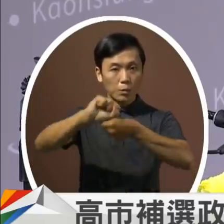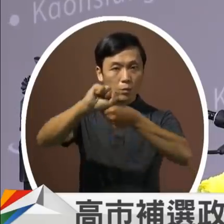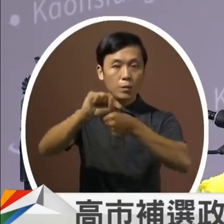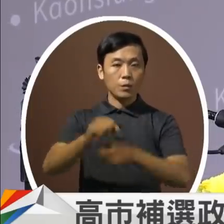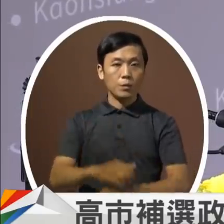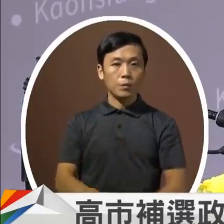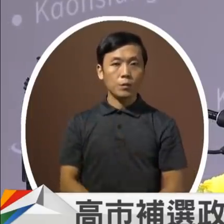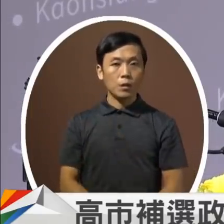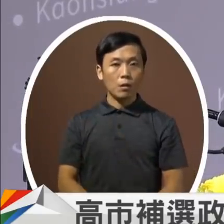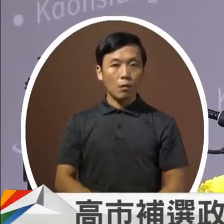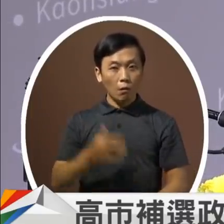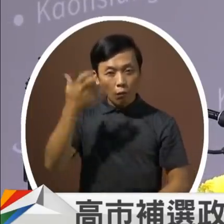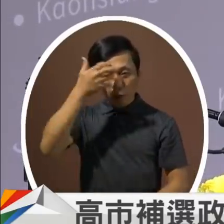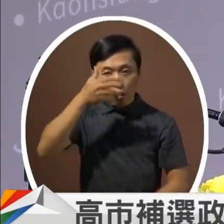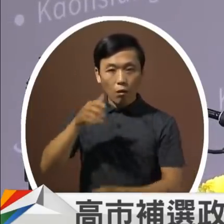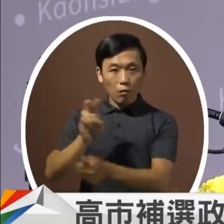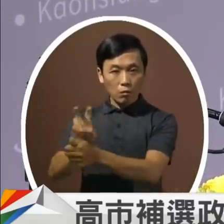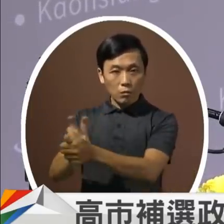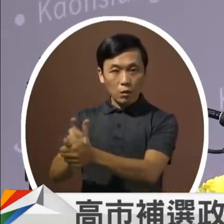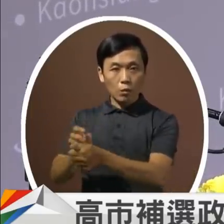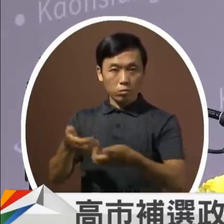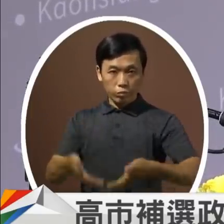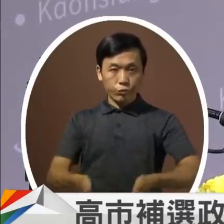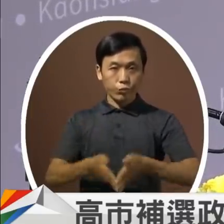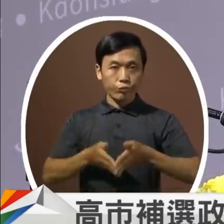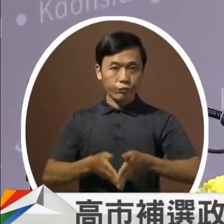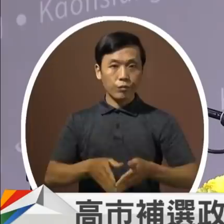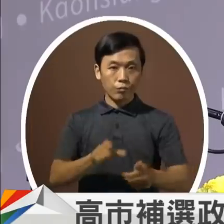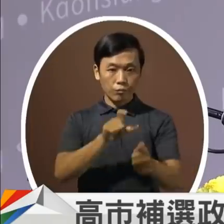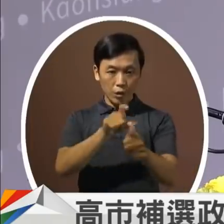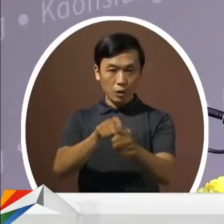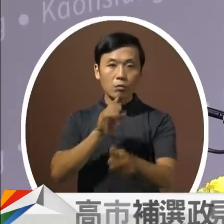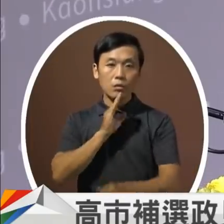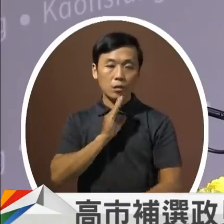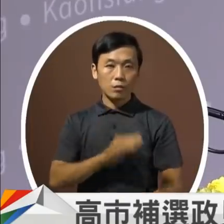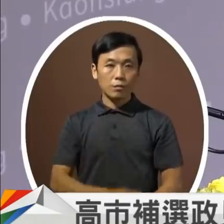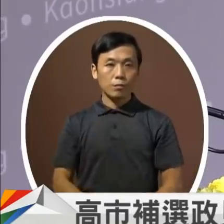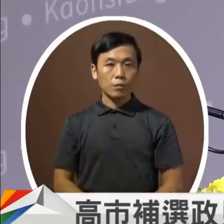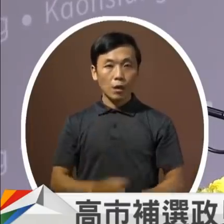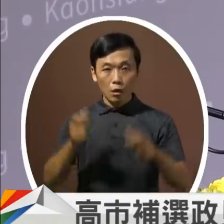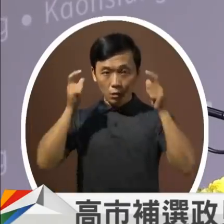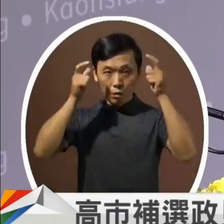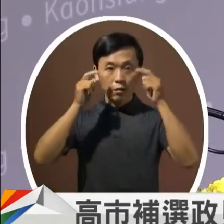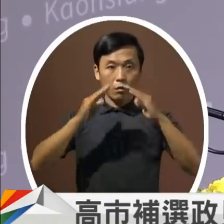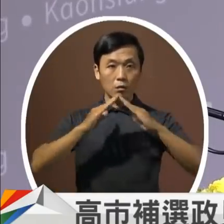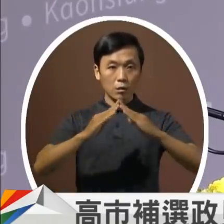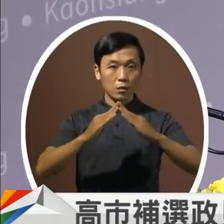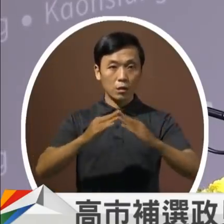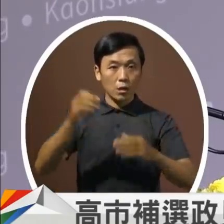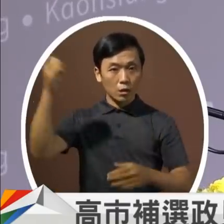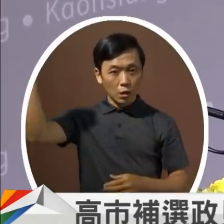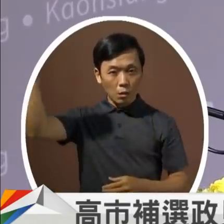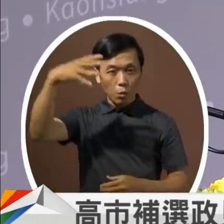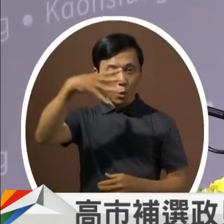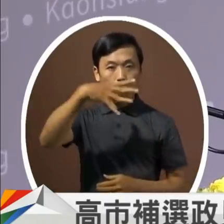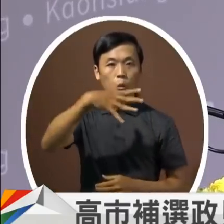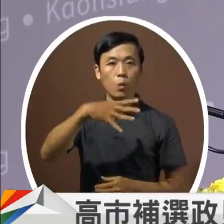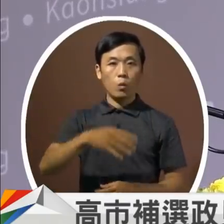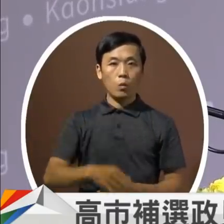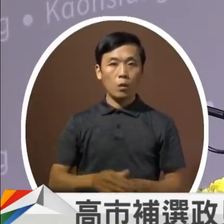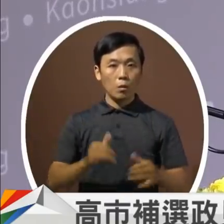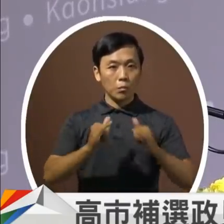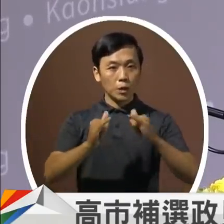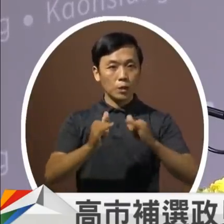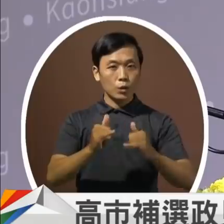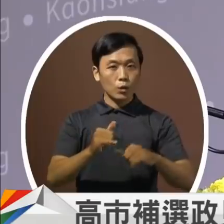所以老人照顾是很重要的议题高雄市阳光普照 民情